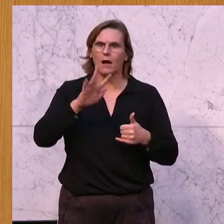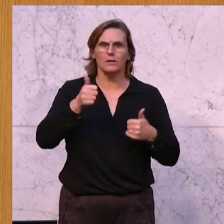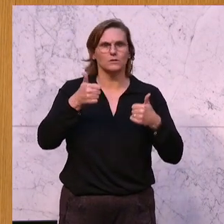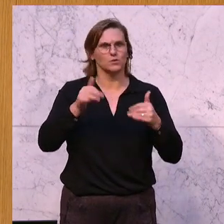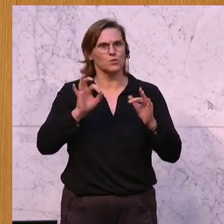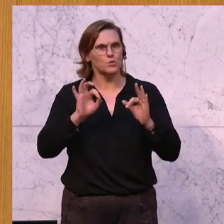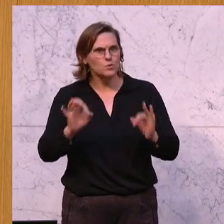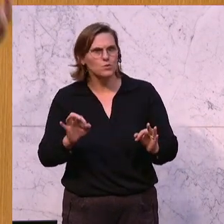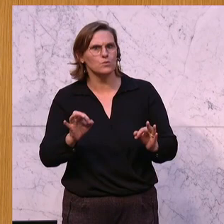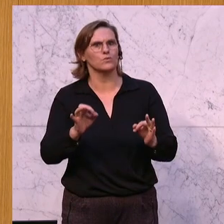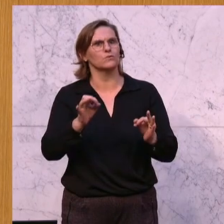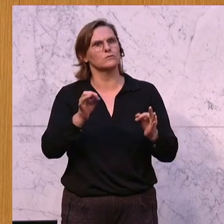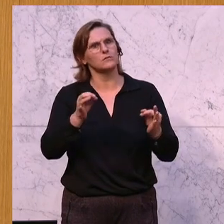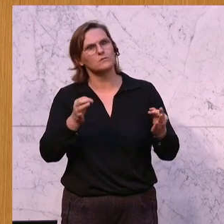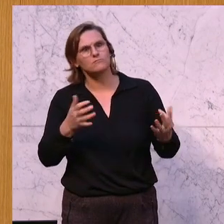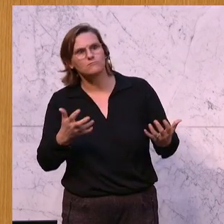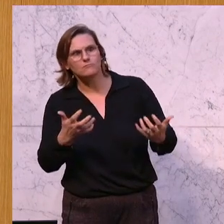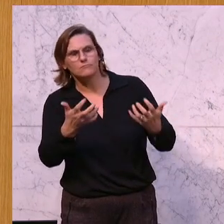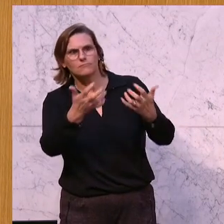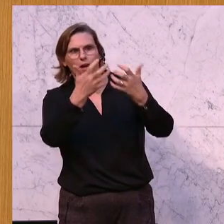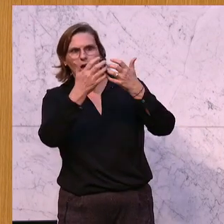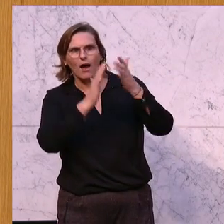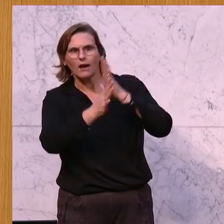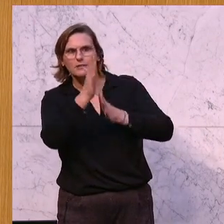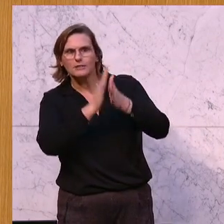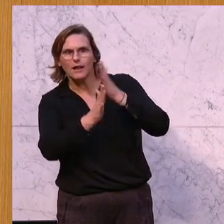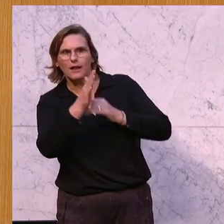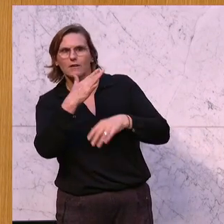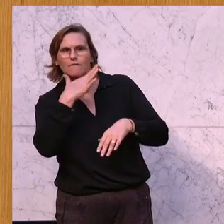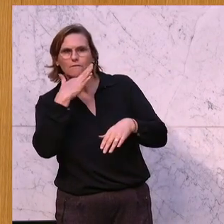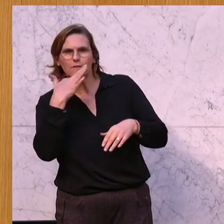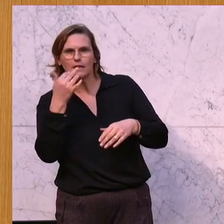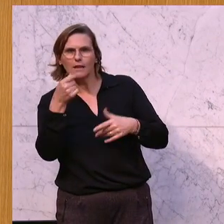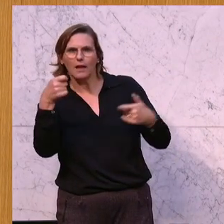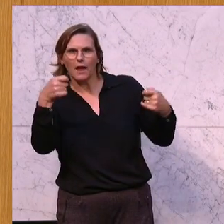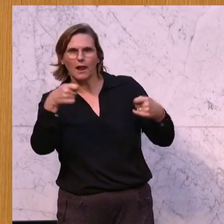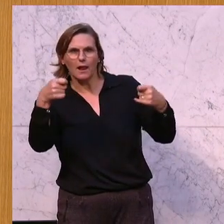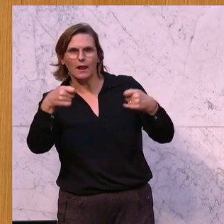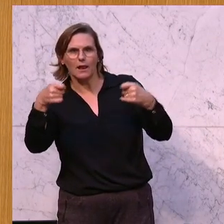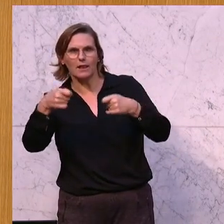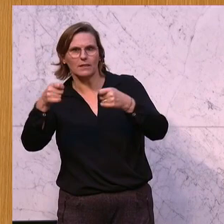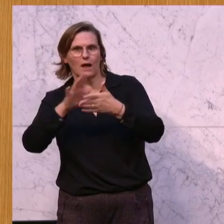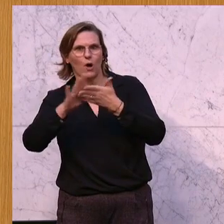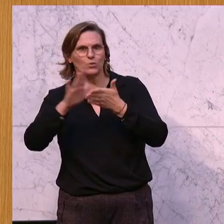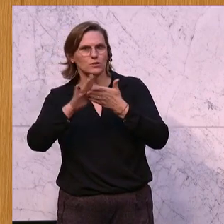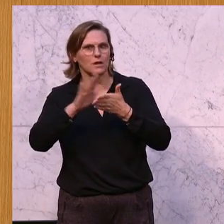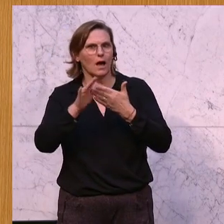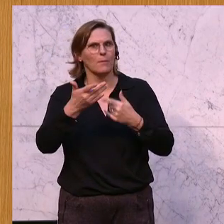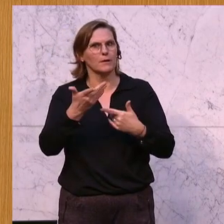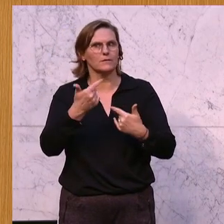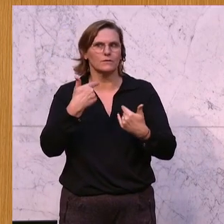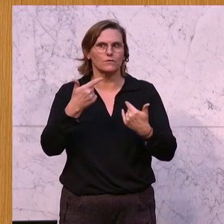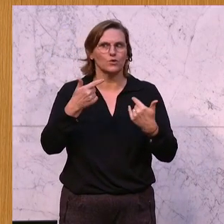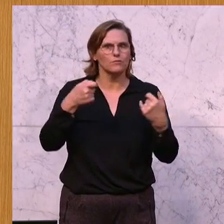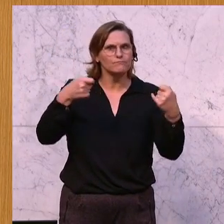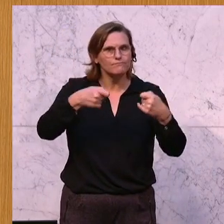Regierungsfraktionen erzählen uns in blumigen Worten, wie viel Geld nicht zusätzlich für welche Wohltaten auch immer ausgegeben werden. Dabei wird